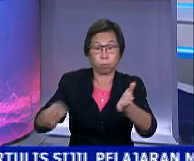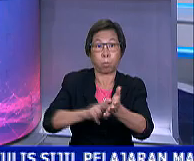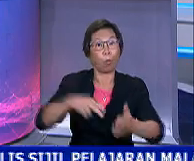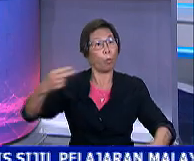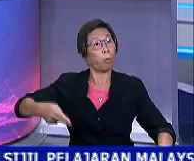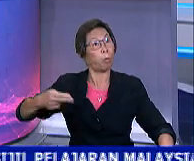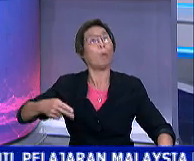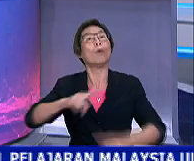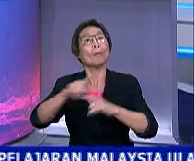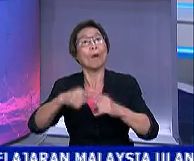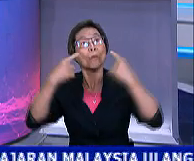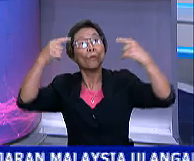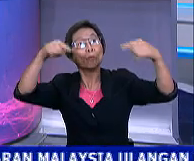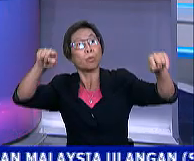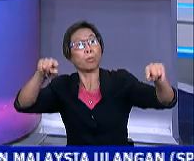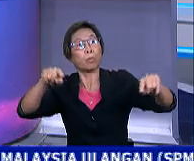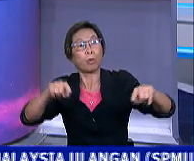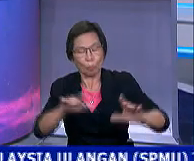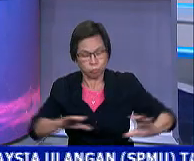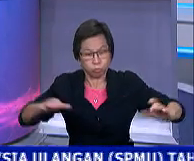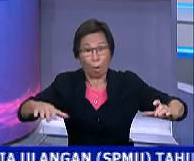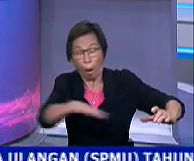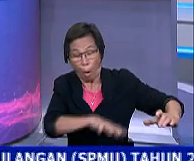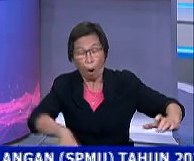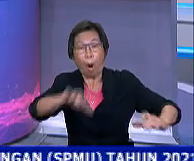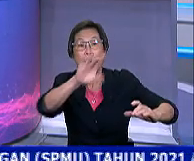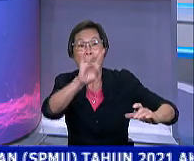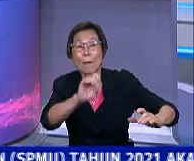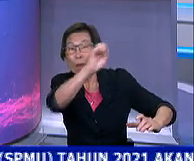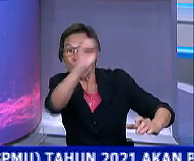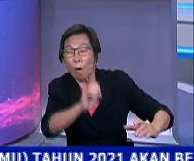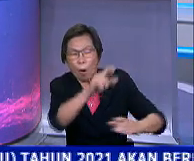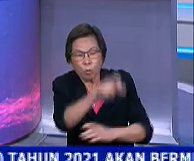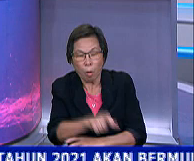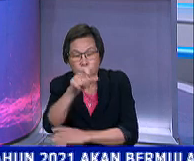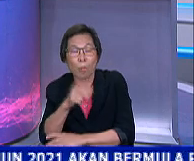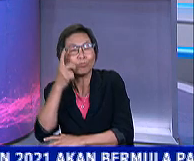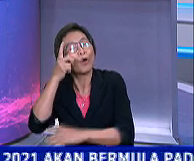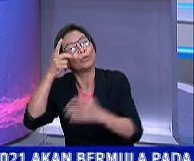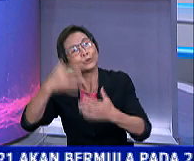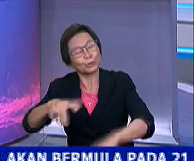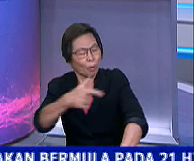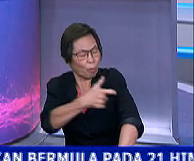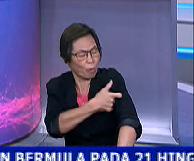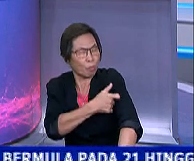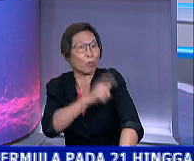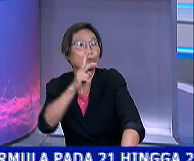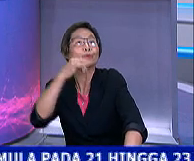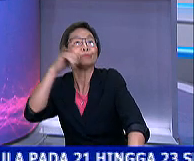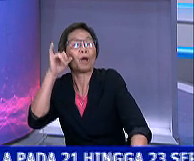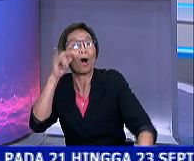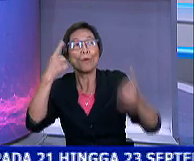sejarah apabila berjaya mencapai imuniti kelompok dengan 80% penduduk dewasa lengkap divaksin semalam.